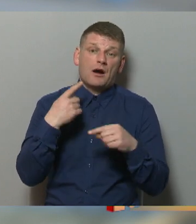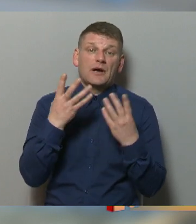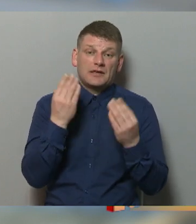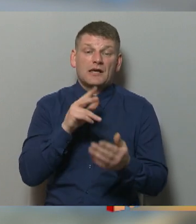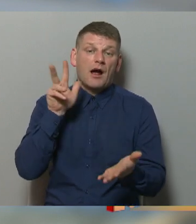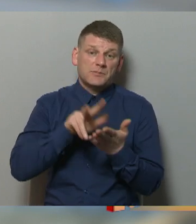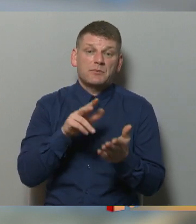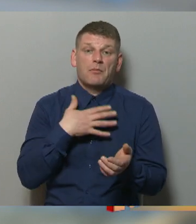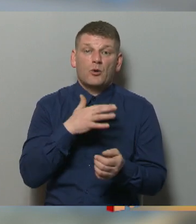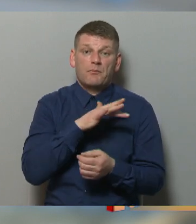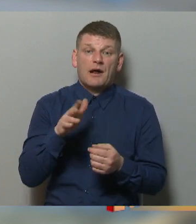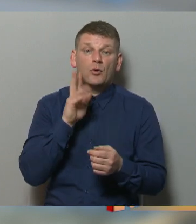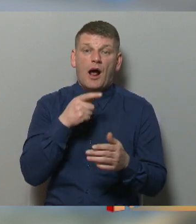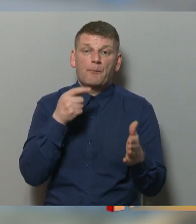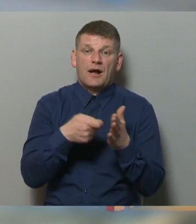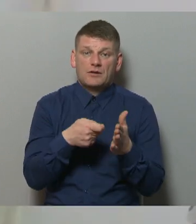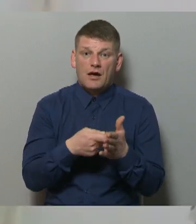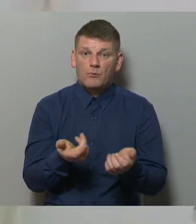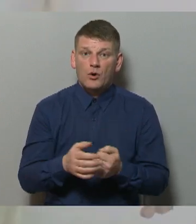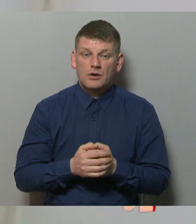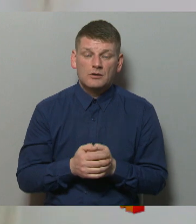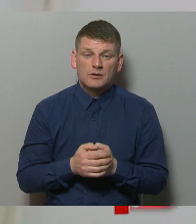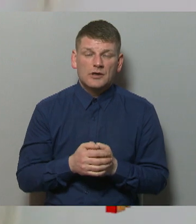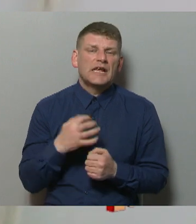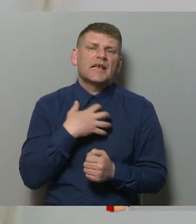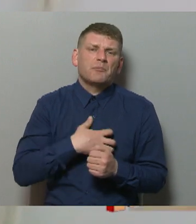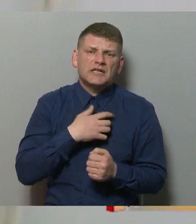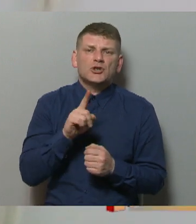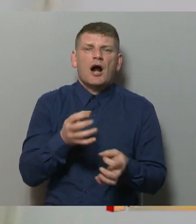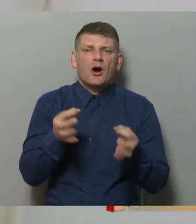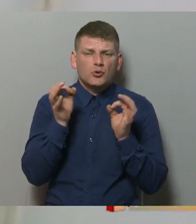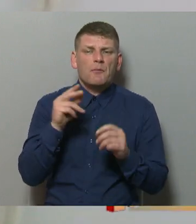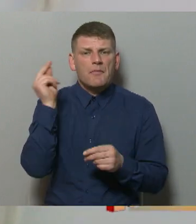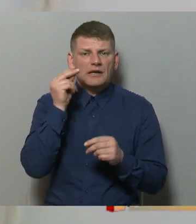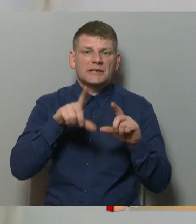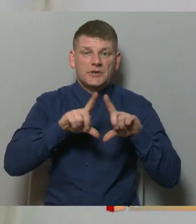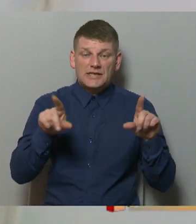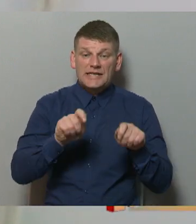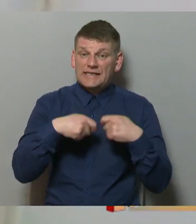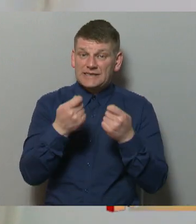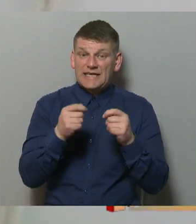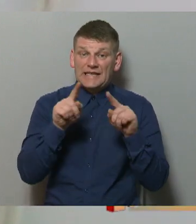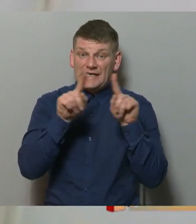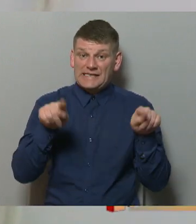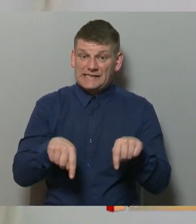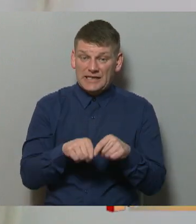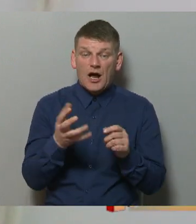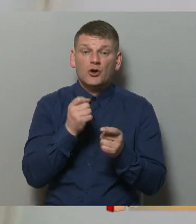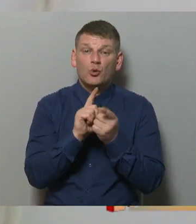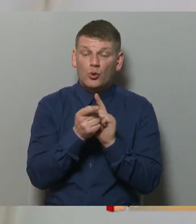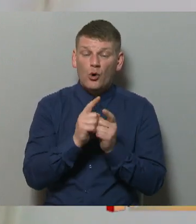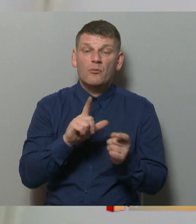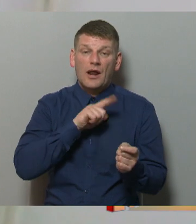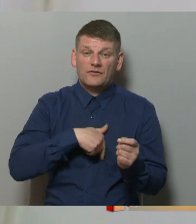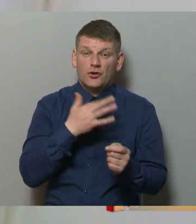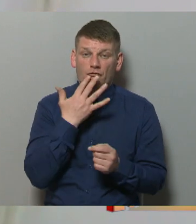apstiprina manu bērnu kā apgādājumo. Nepieciešam ir aktuāla mācība iestādes izsniegt izziņa ar tulkojumu Latviešu